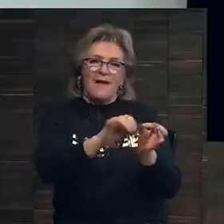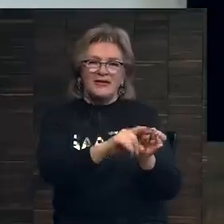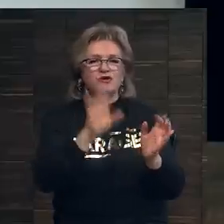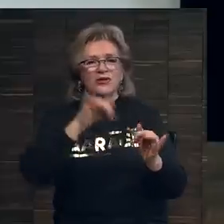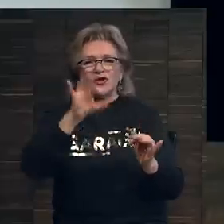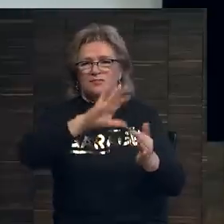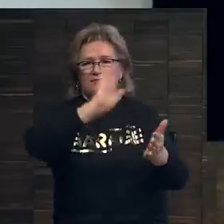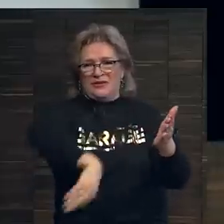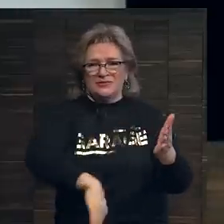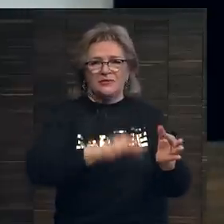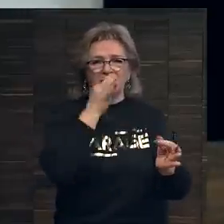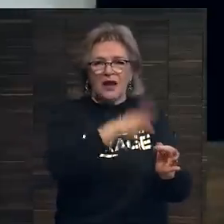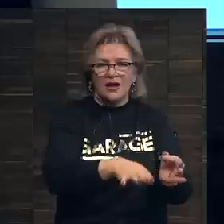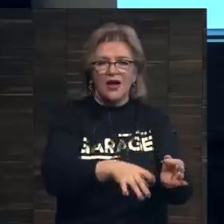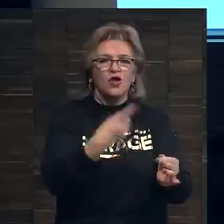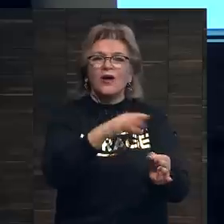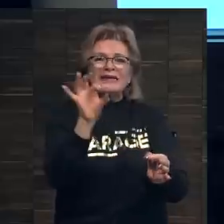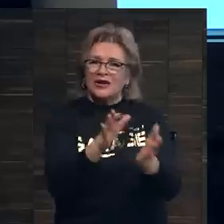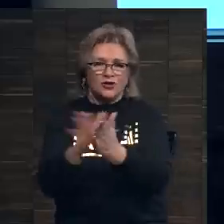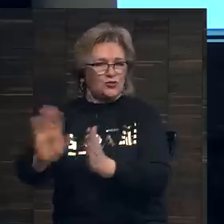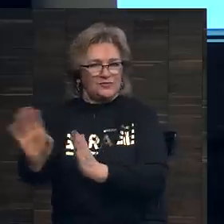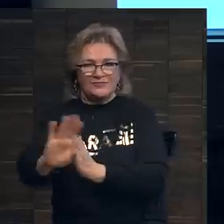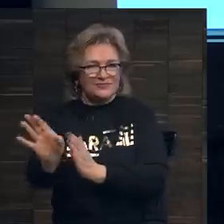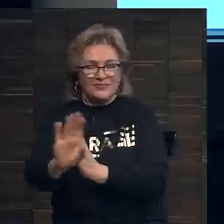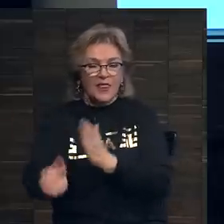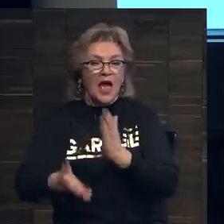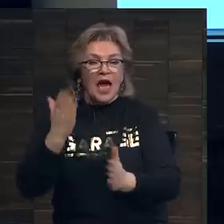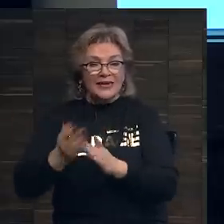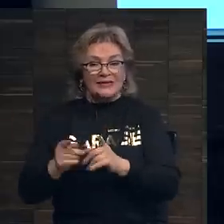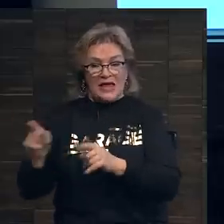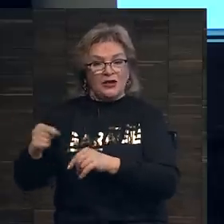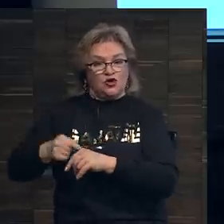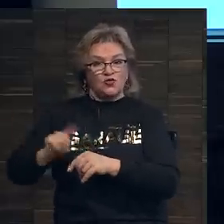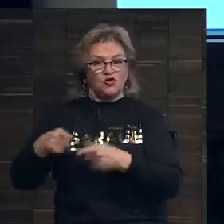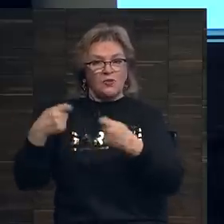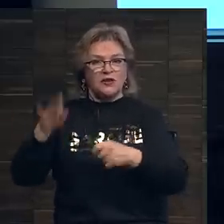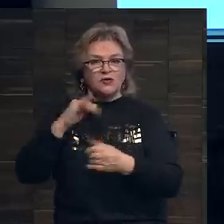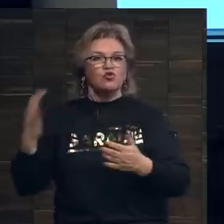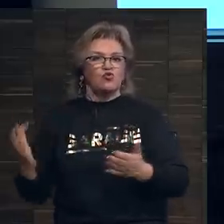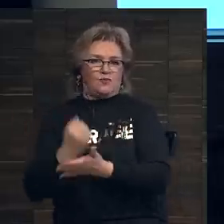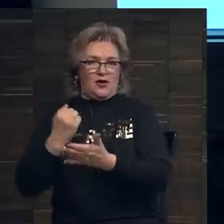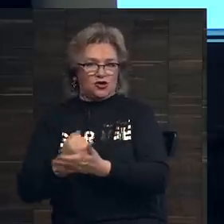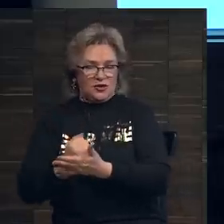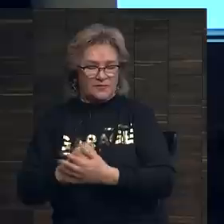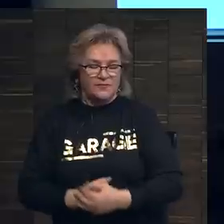не взимать комиссию. Только не просите этого сразу, если они чувствуют, что продажа будет успешной.